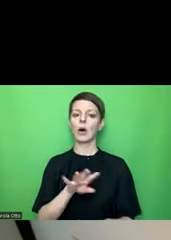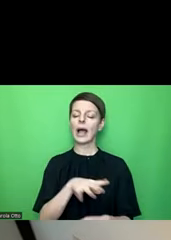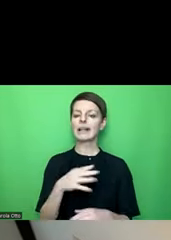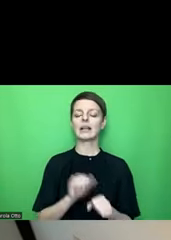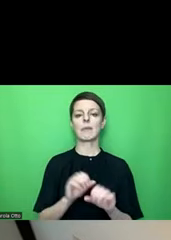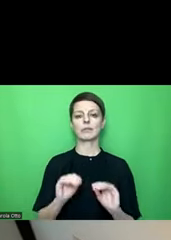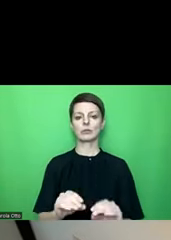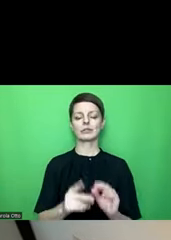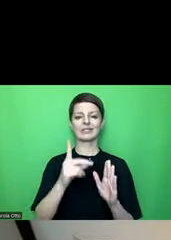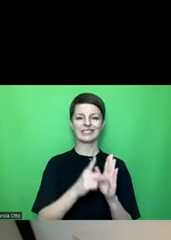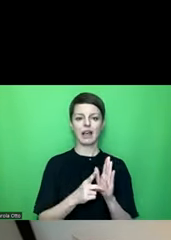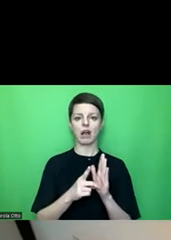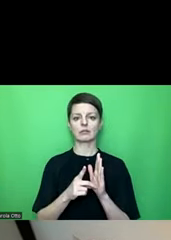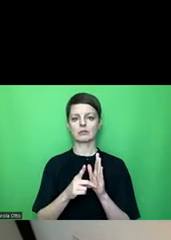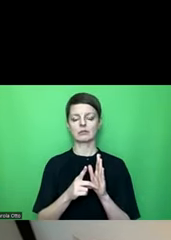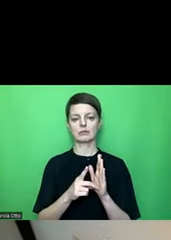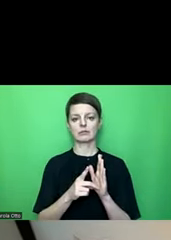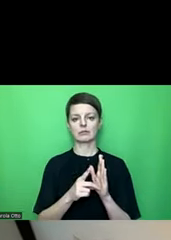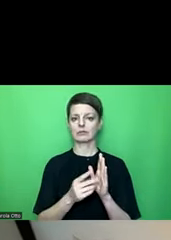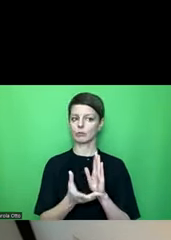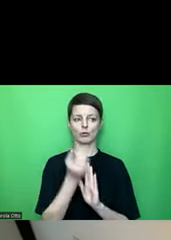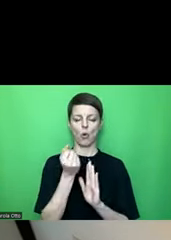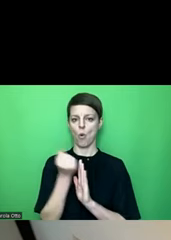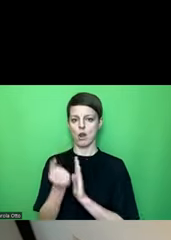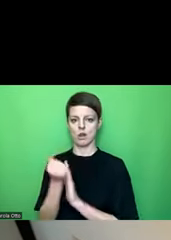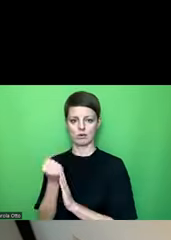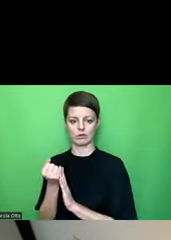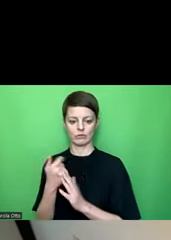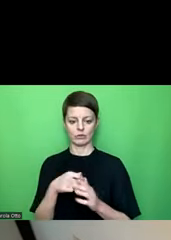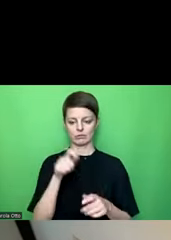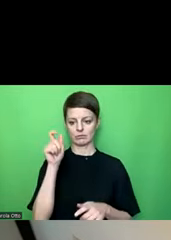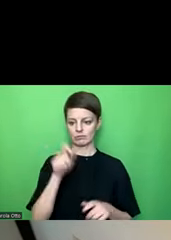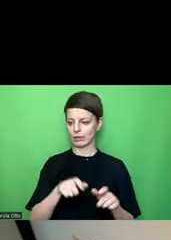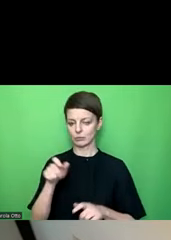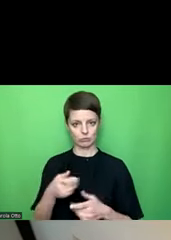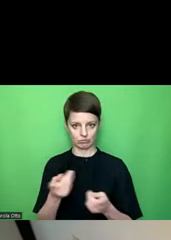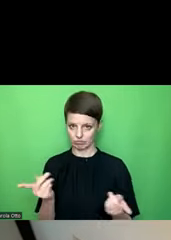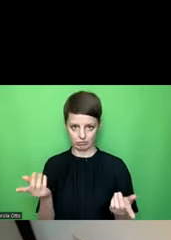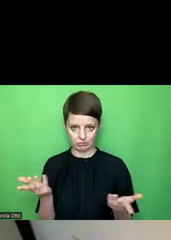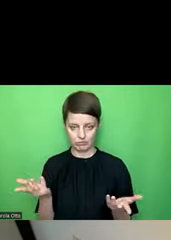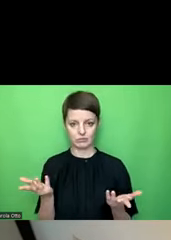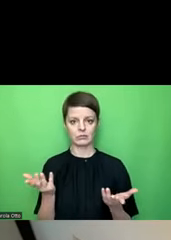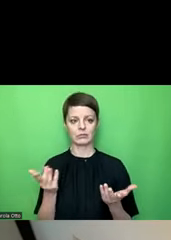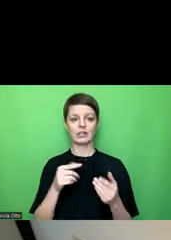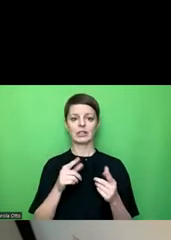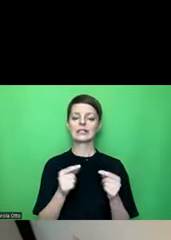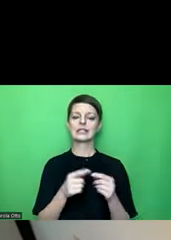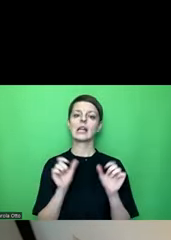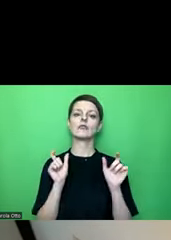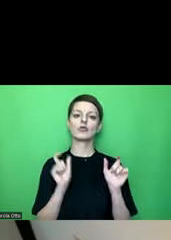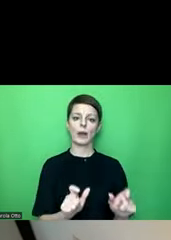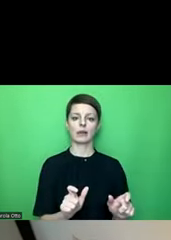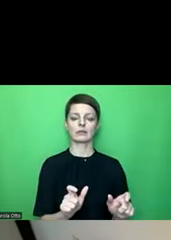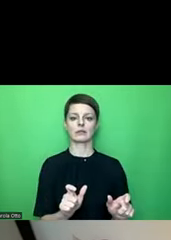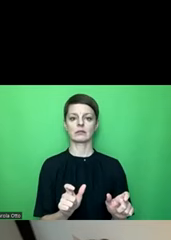Daten sich zu holen von Leuten, wenn man entsprechend die Zellen sperrt, aber wichtig,